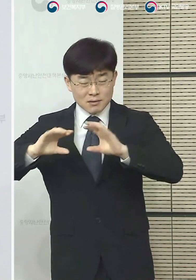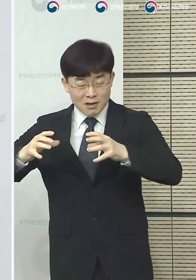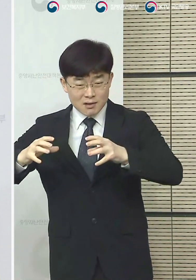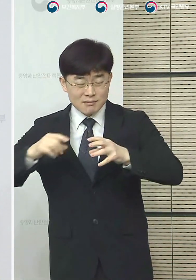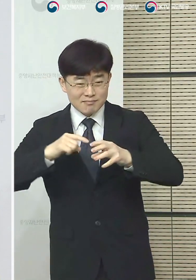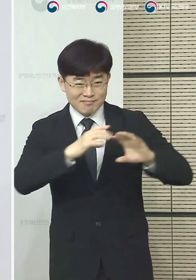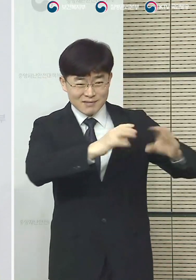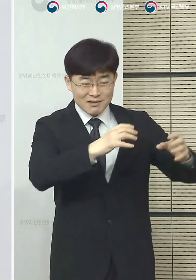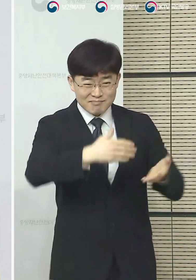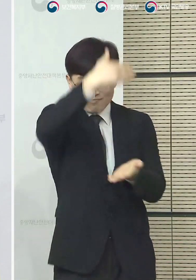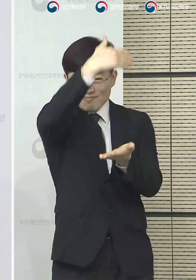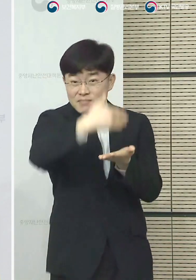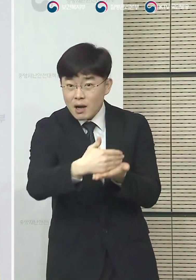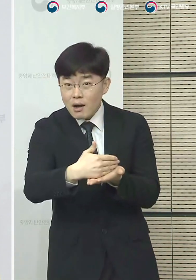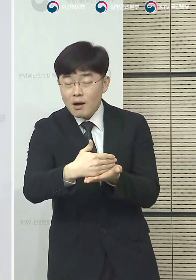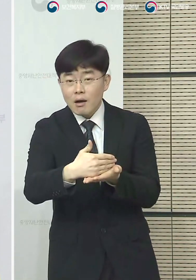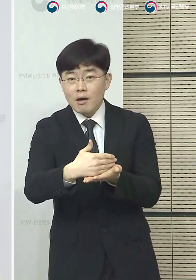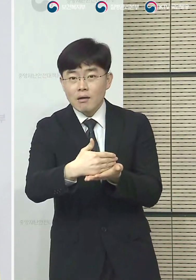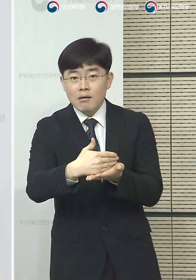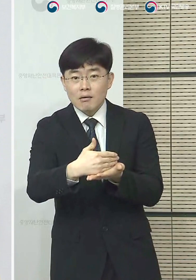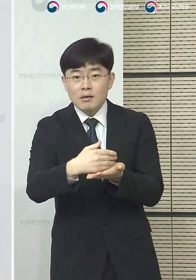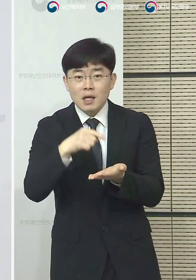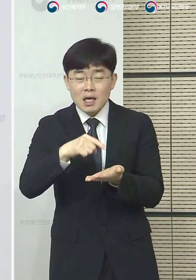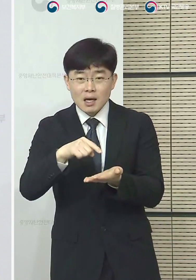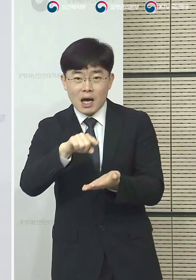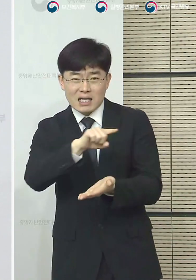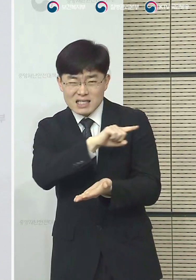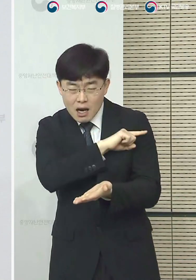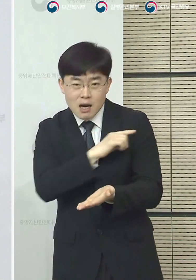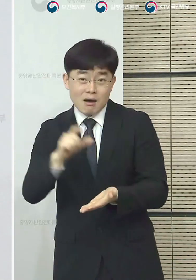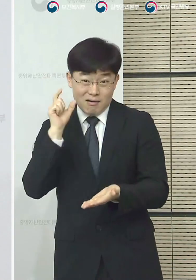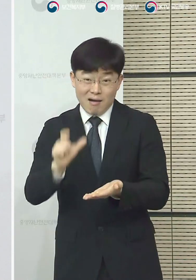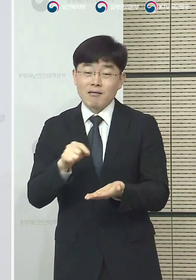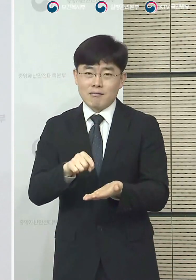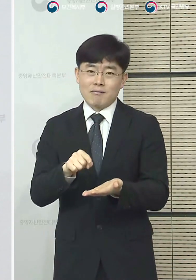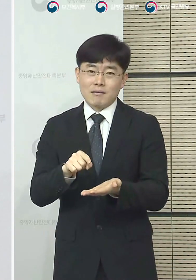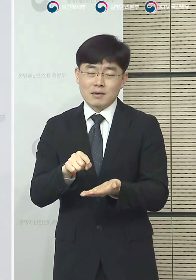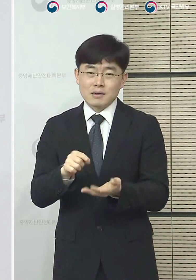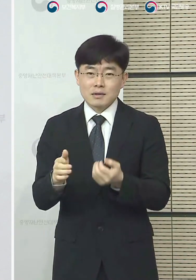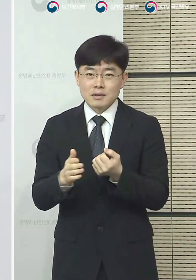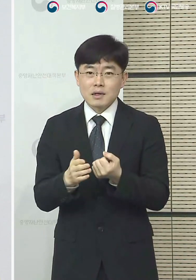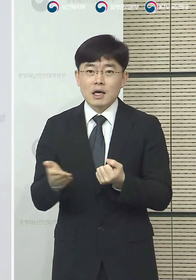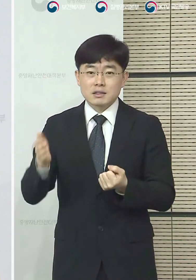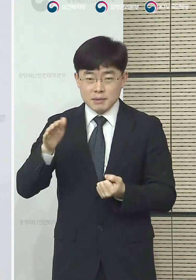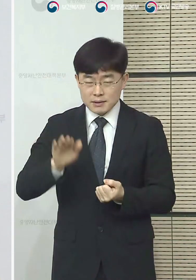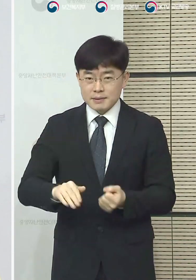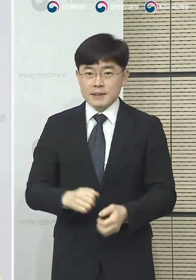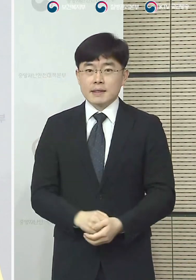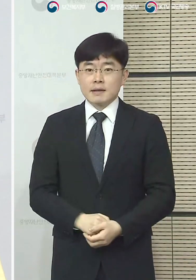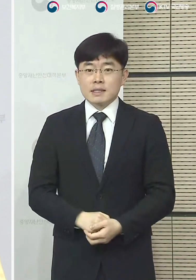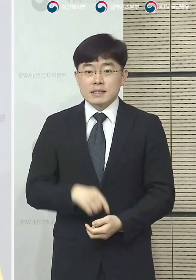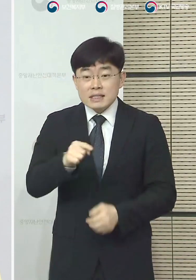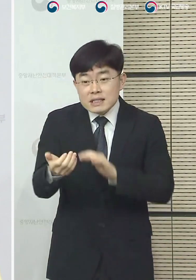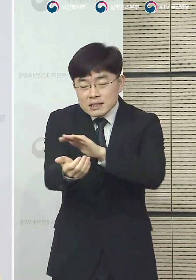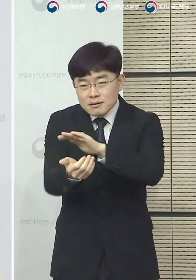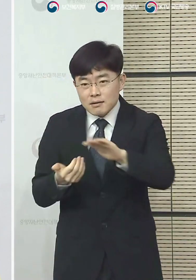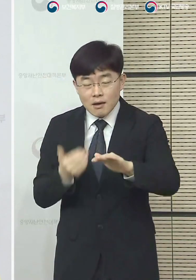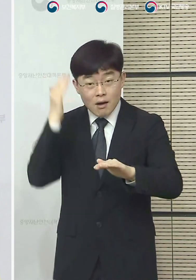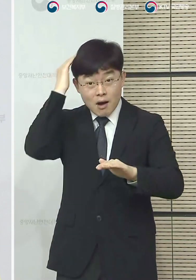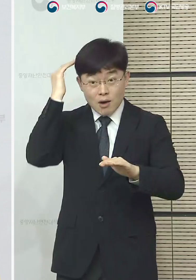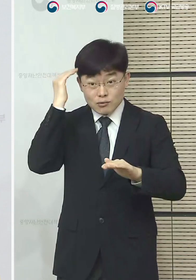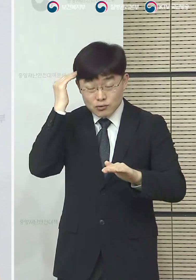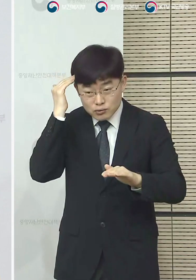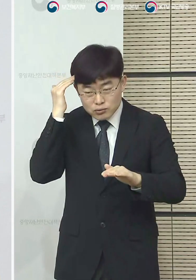봉쇄하는 극단적인 조치를 취하지 않는다면 가장 실효성 있게 우리 국민들, 우리 국내의